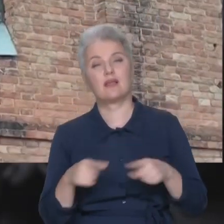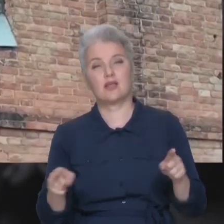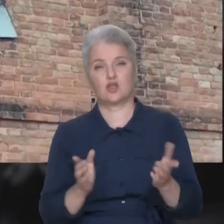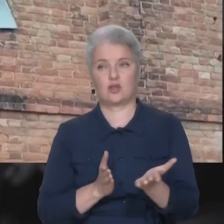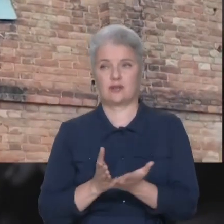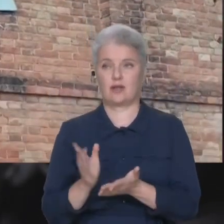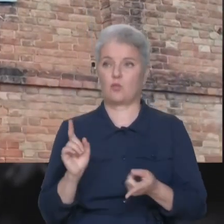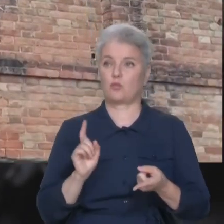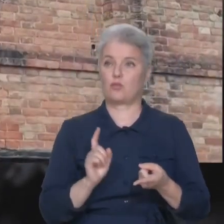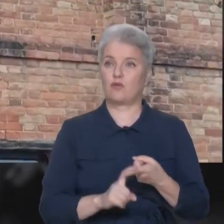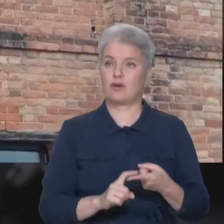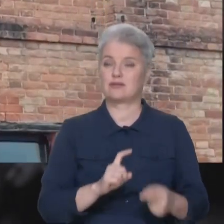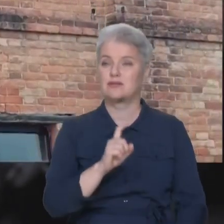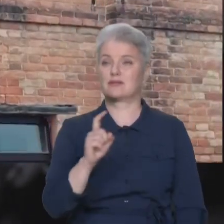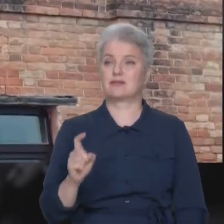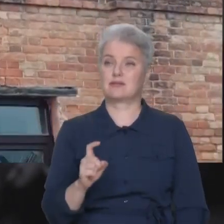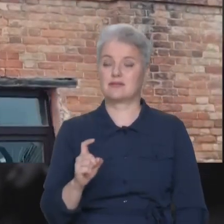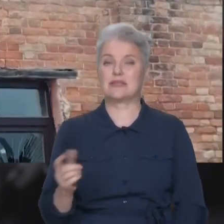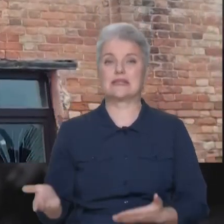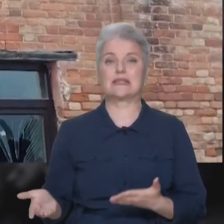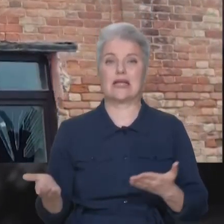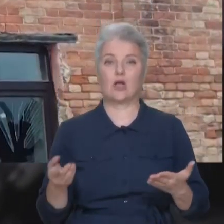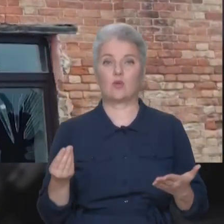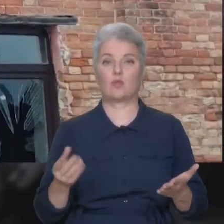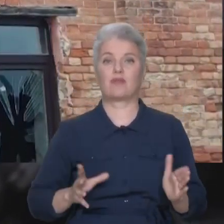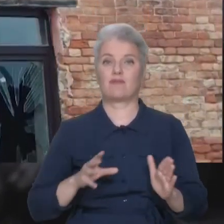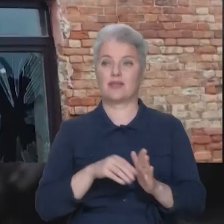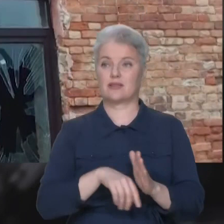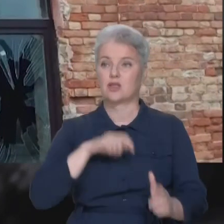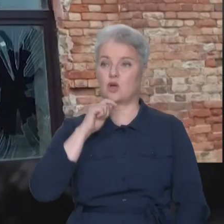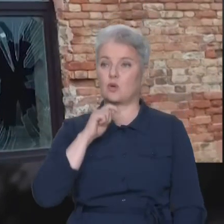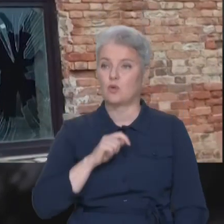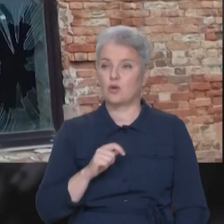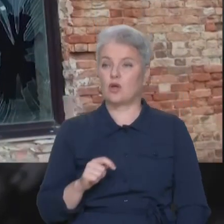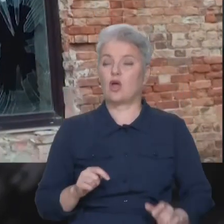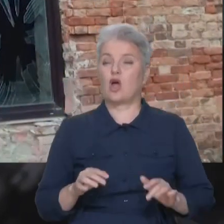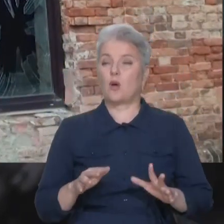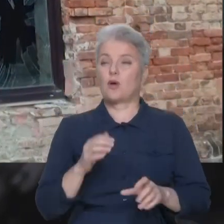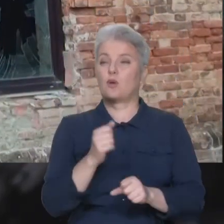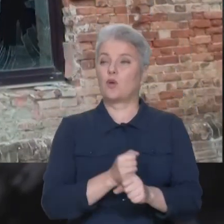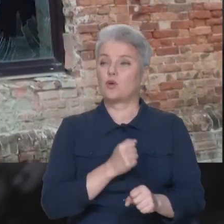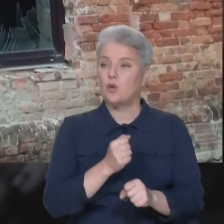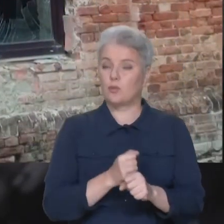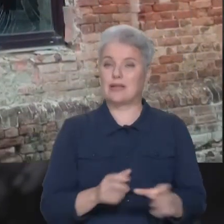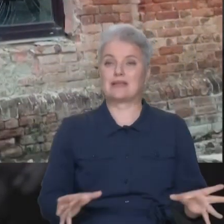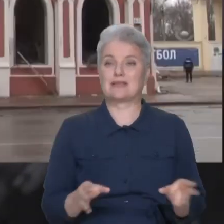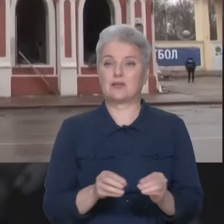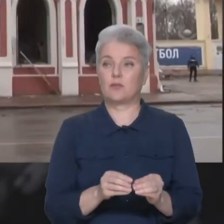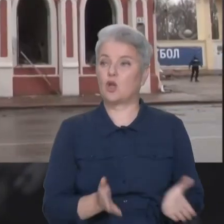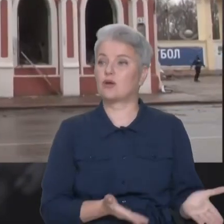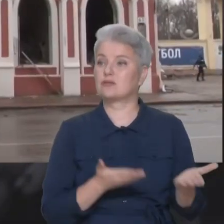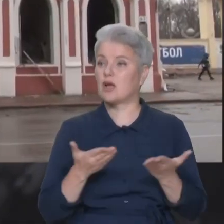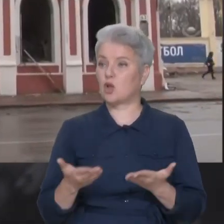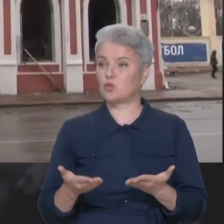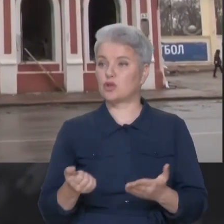пов'язаний з залученням інвестицій до України. Компанію розробили ми спільно з залученням кілька